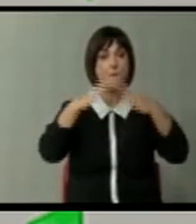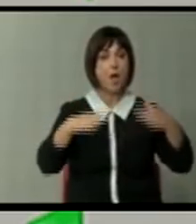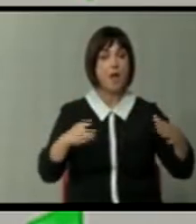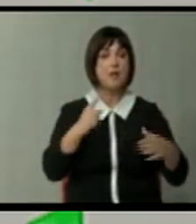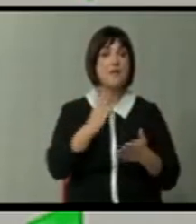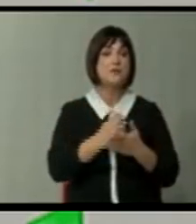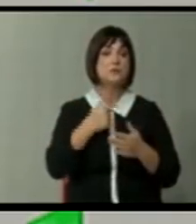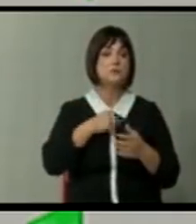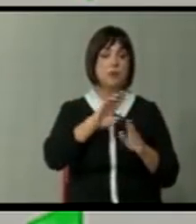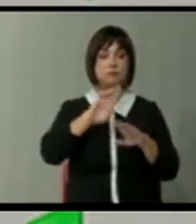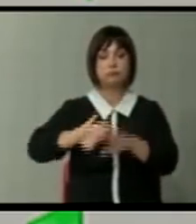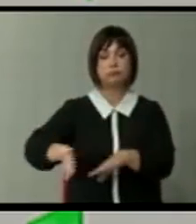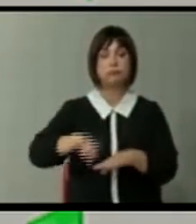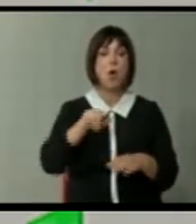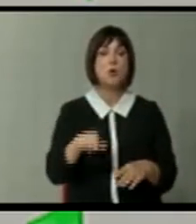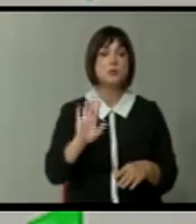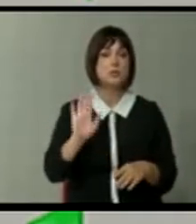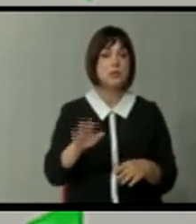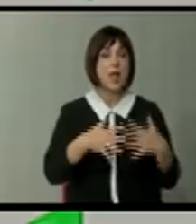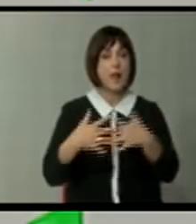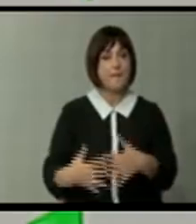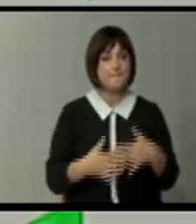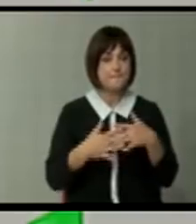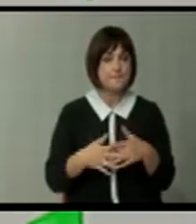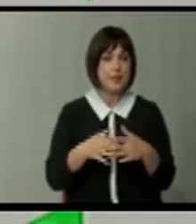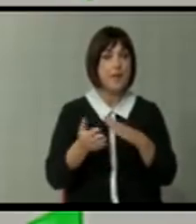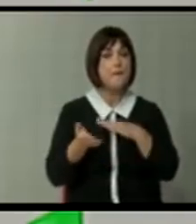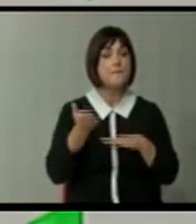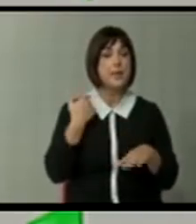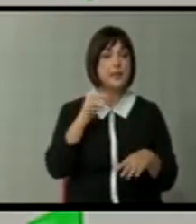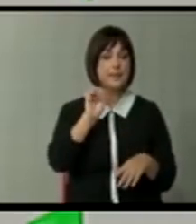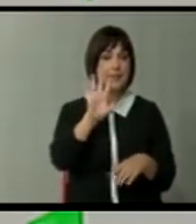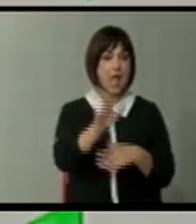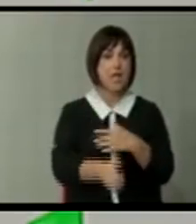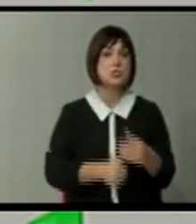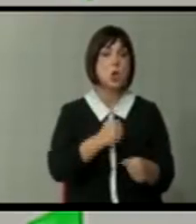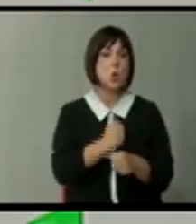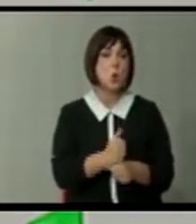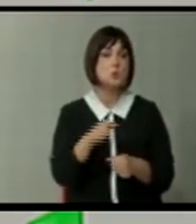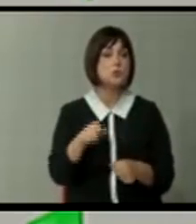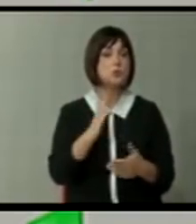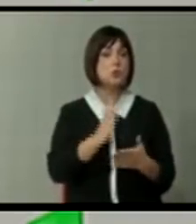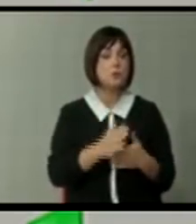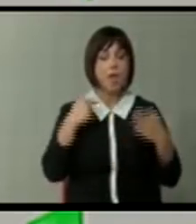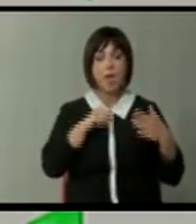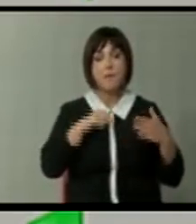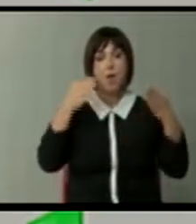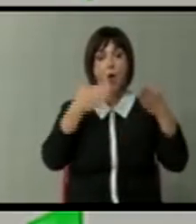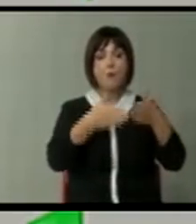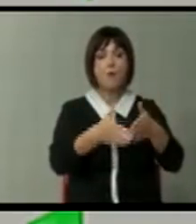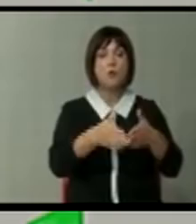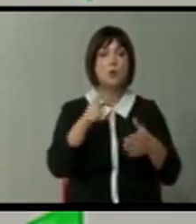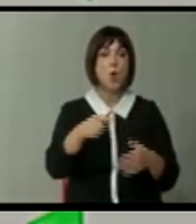беше запоставено от страна на САД, мислен пред 15 години, така што тие беа фокусирани кон